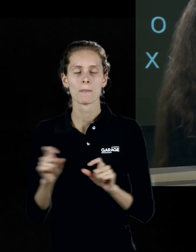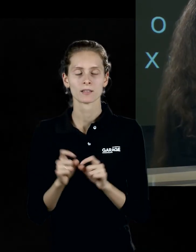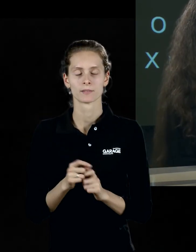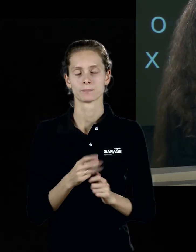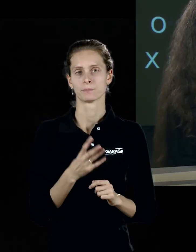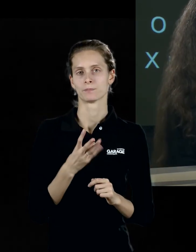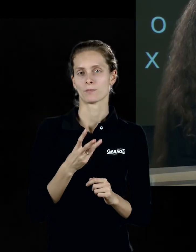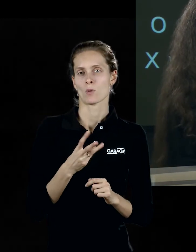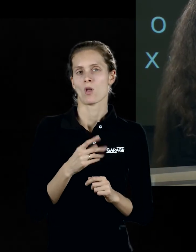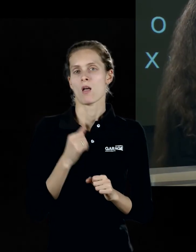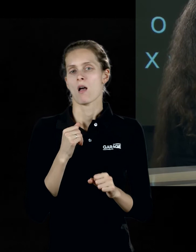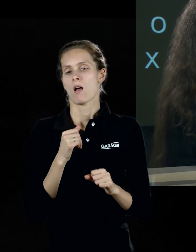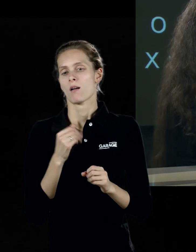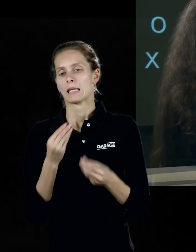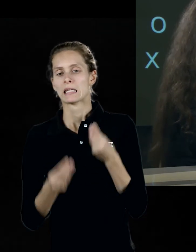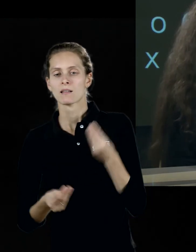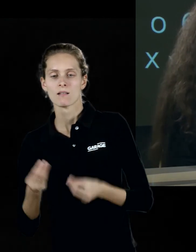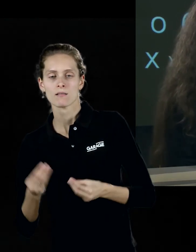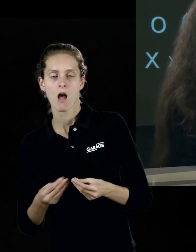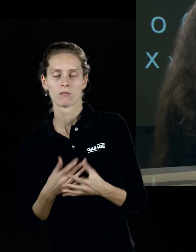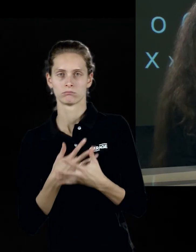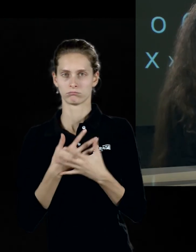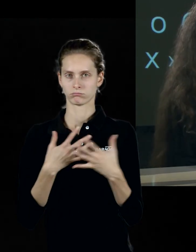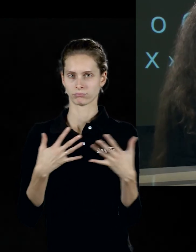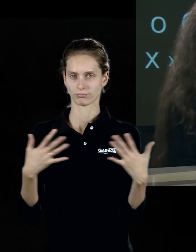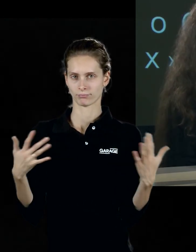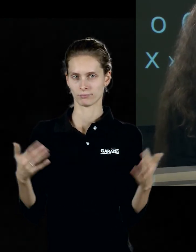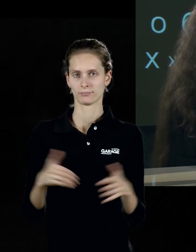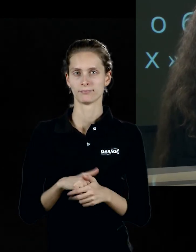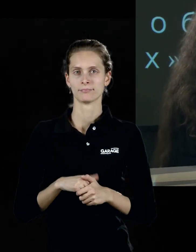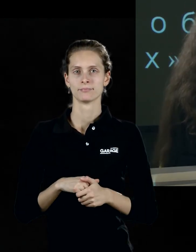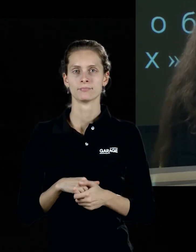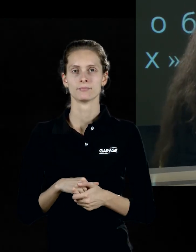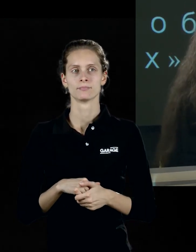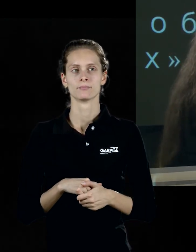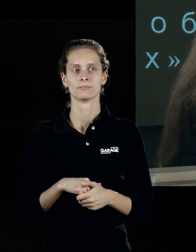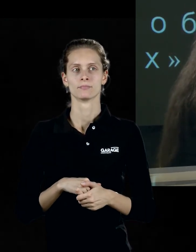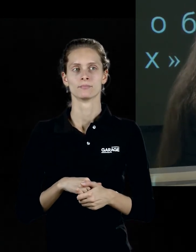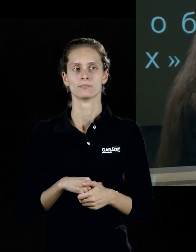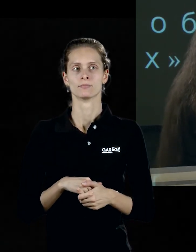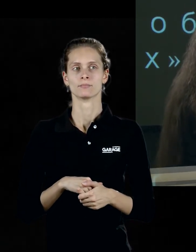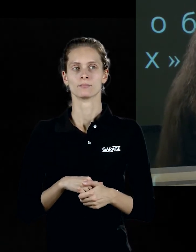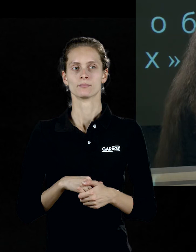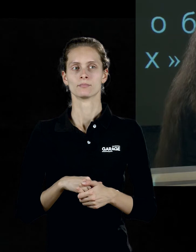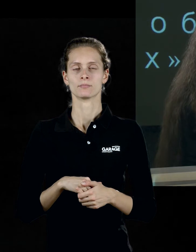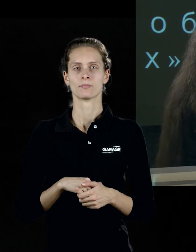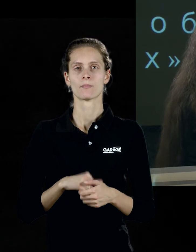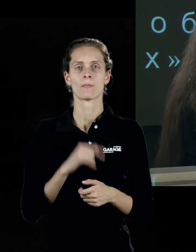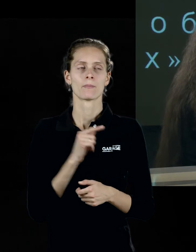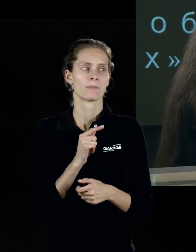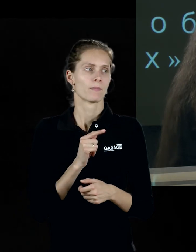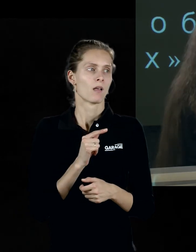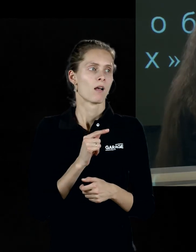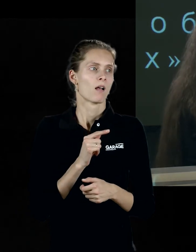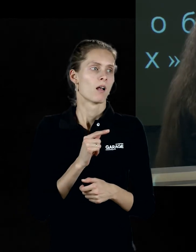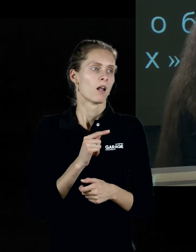То есть там действительно принципы, которые можно представить, что они приложимы и к